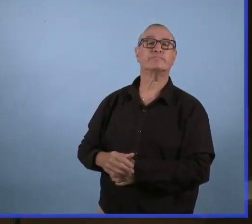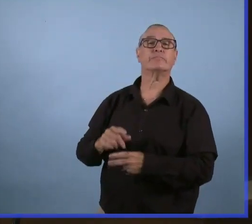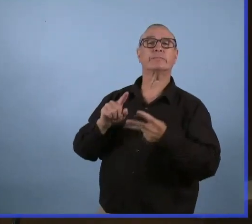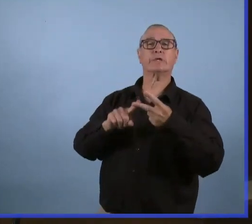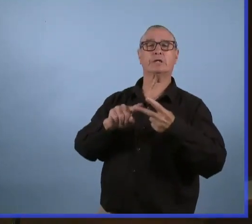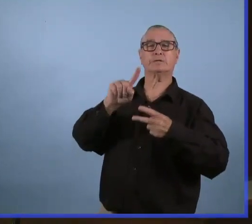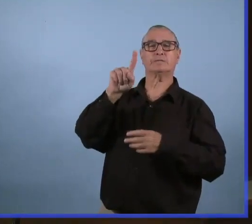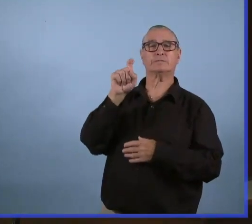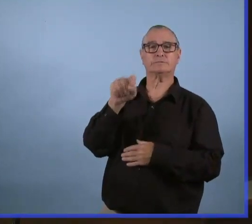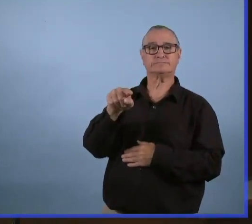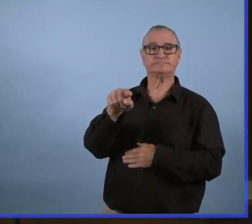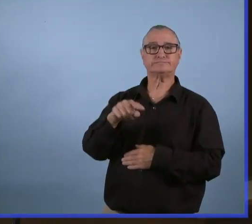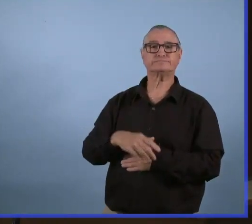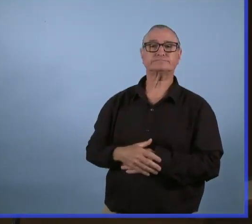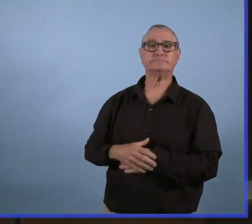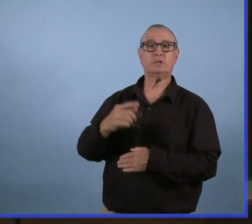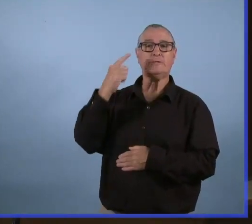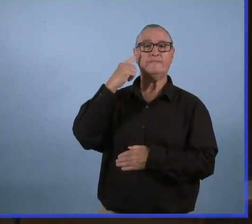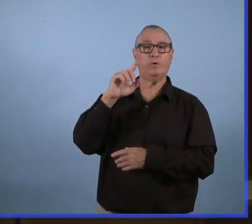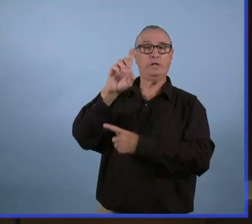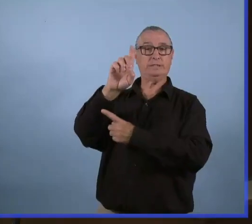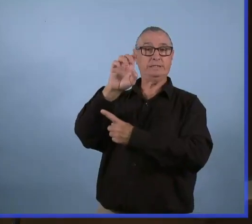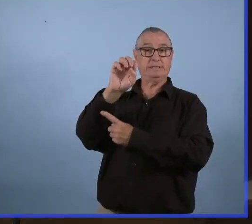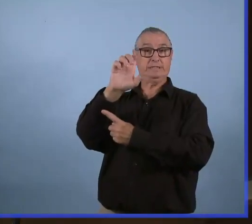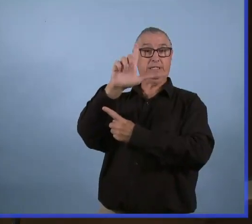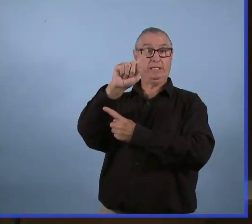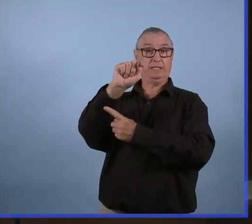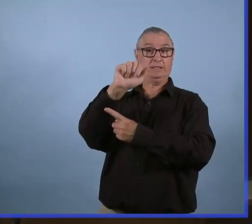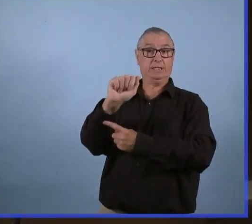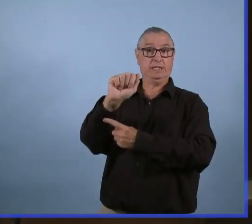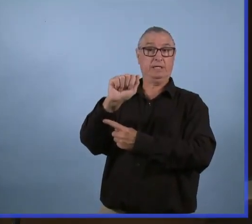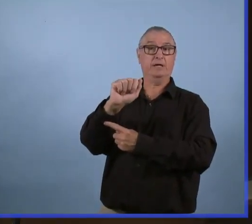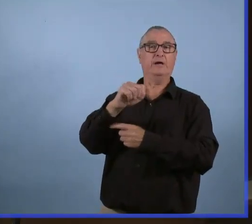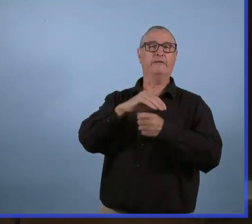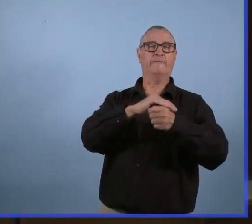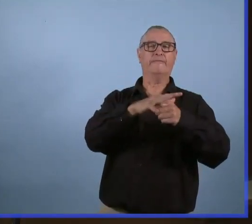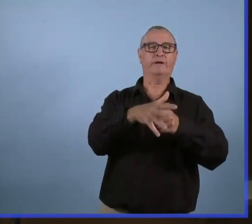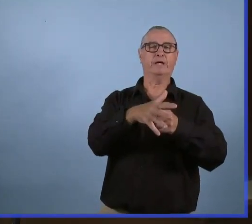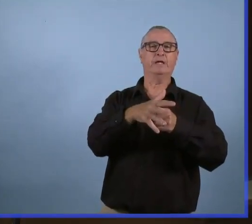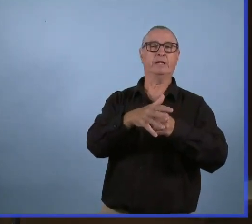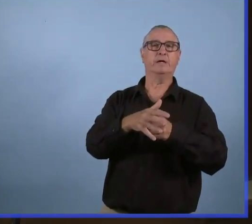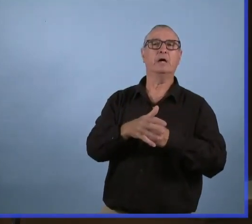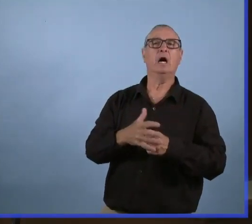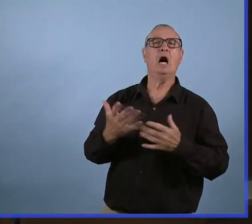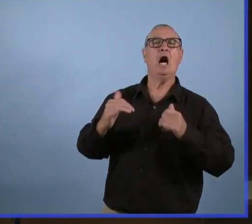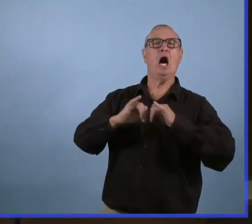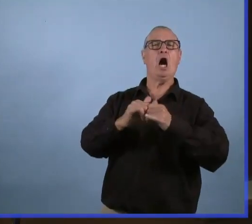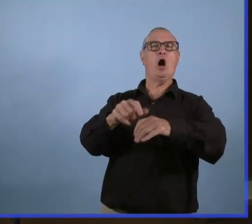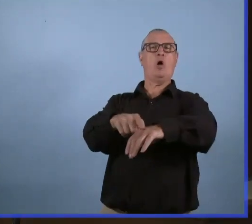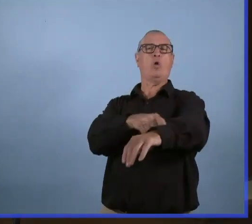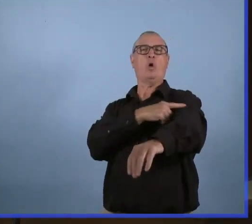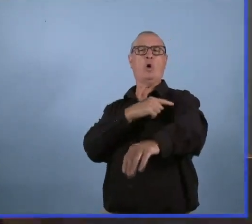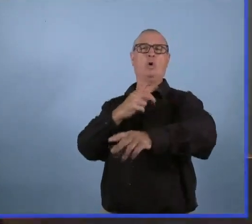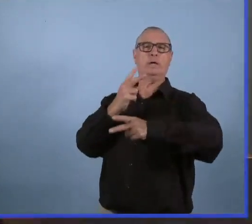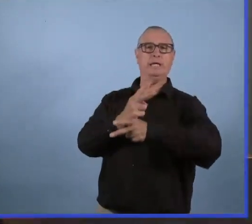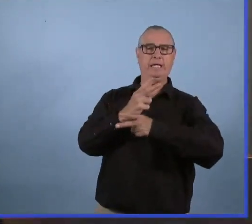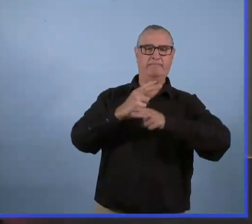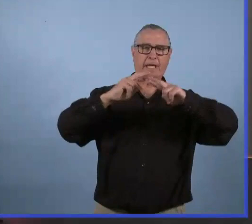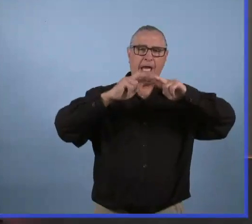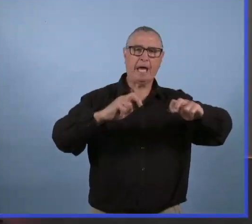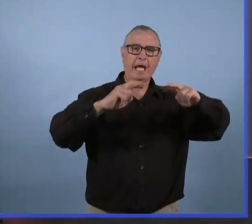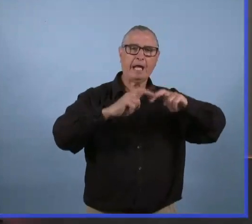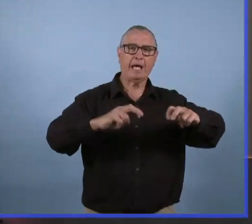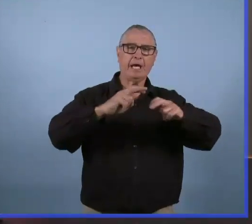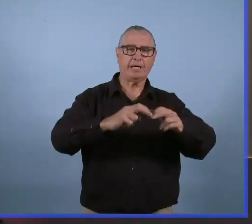Et au niveau du variant Delta, prend combien de temps pour faire le séquençage ? Et pourquoi ça a pris